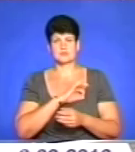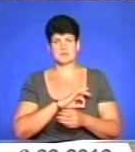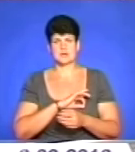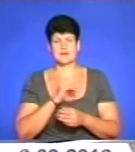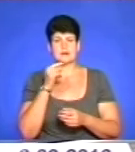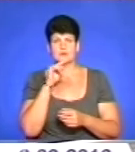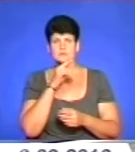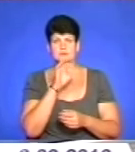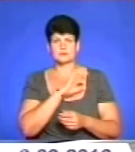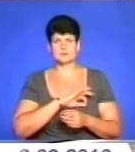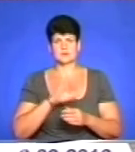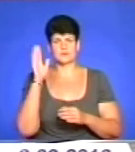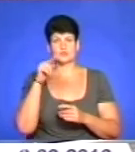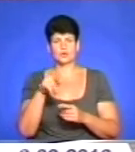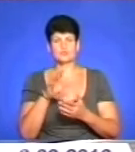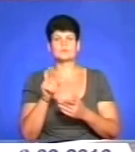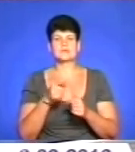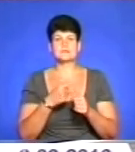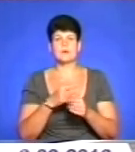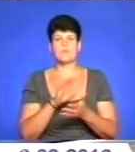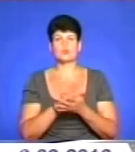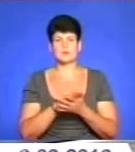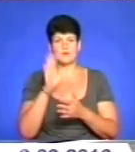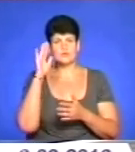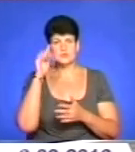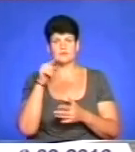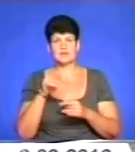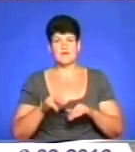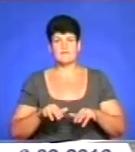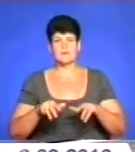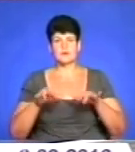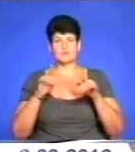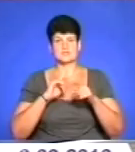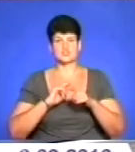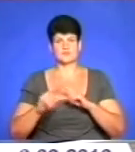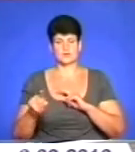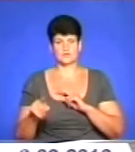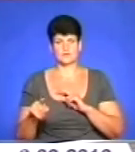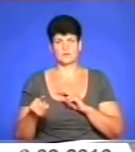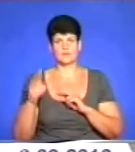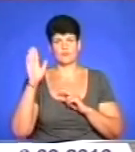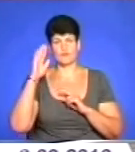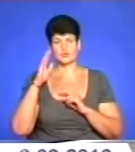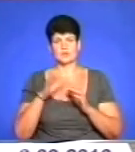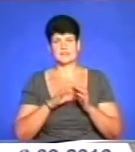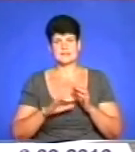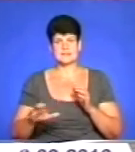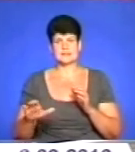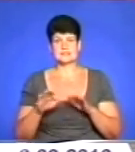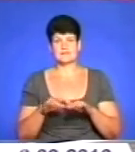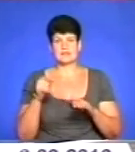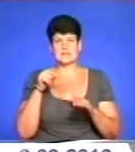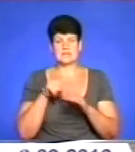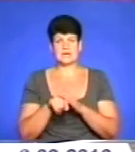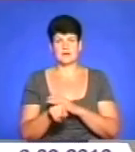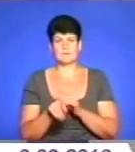Ту воду, яку ми виливаємо вже брудну, вона, по-перше, брудна, а по-друге, вона випервовується швидко. В водоканалізаційних системах вона тікає десь там